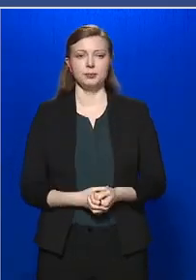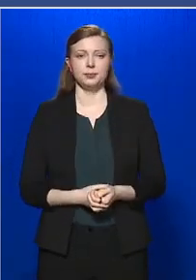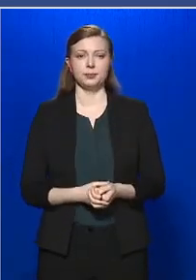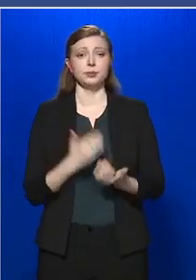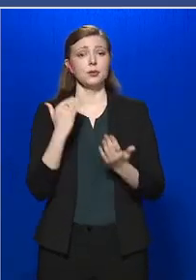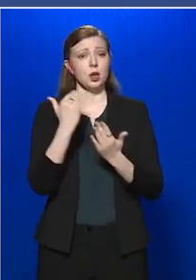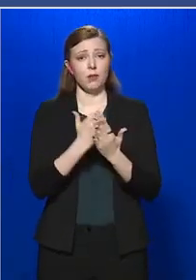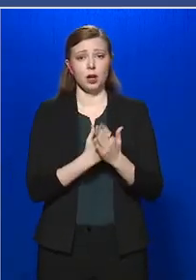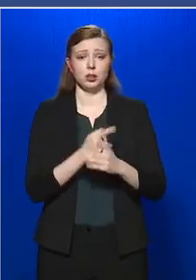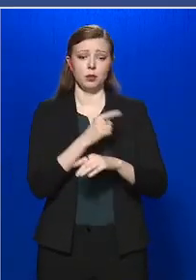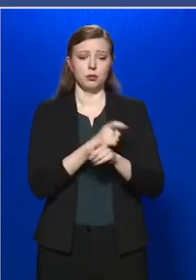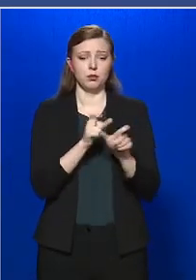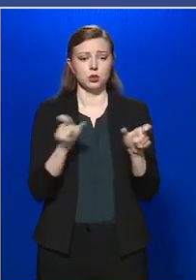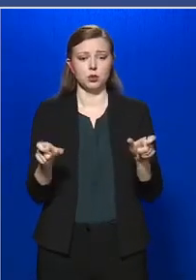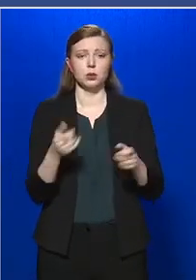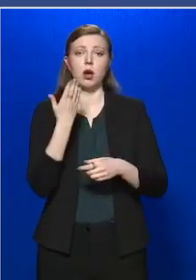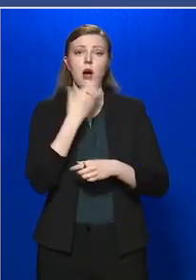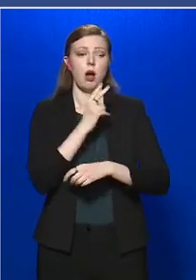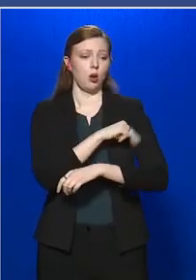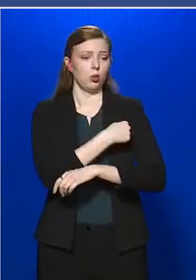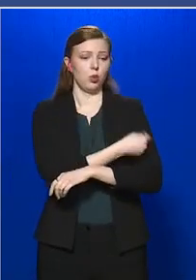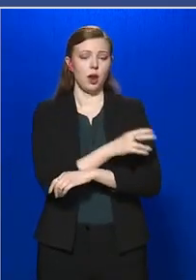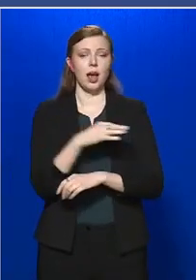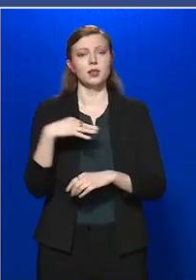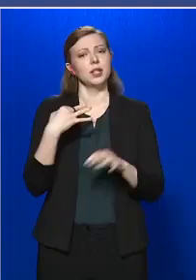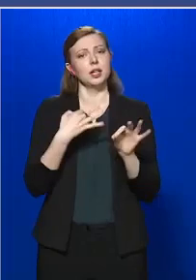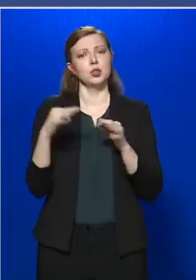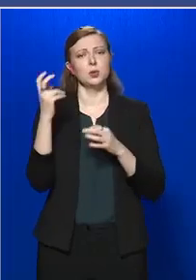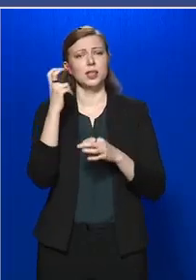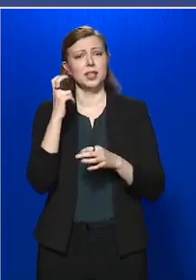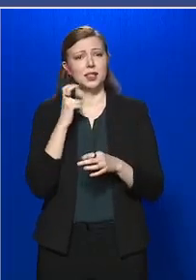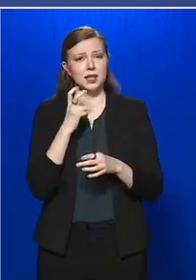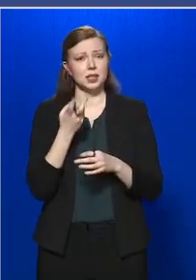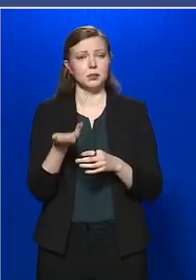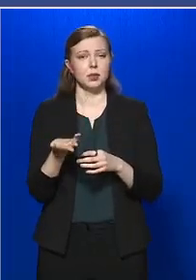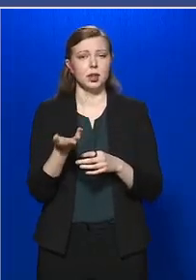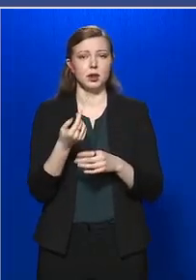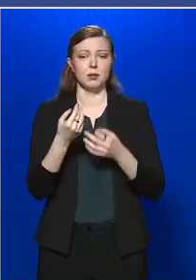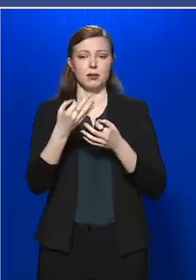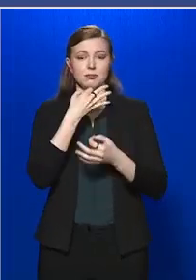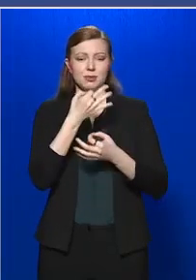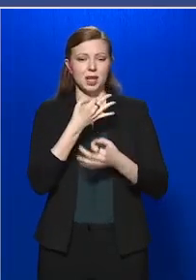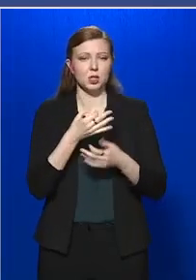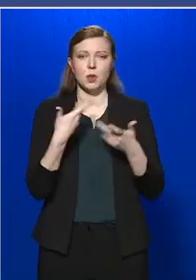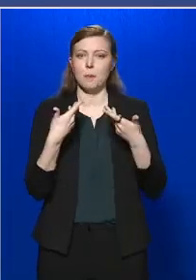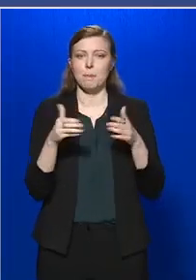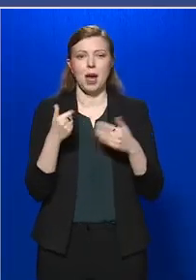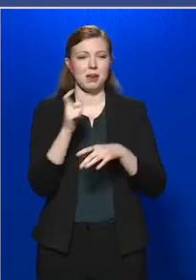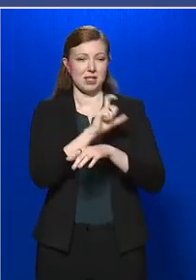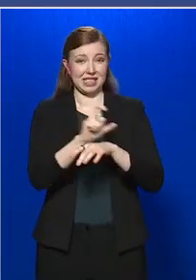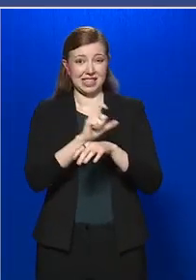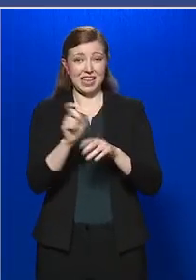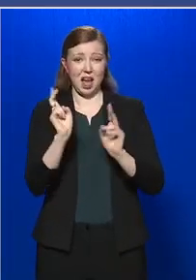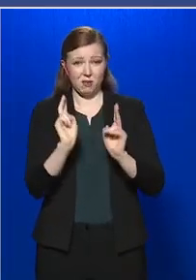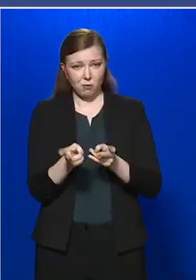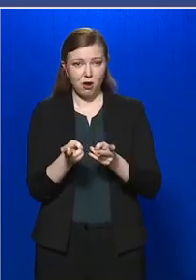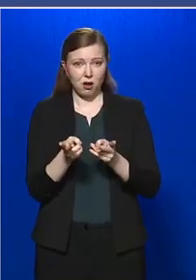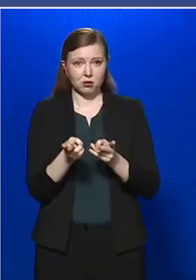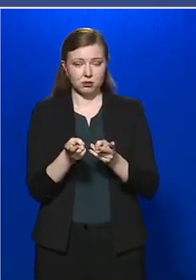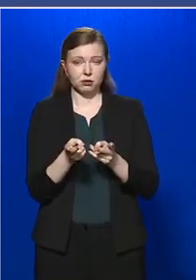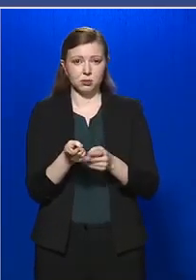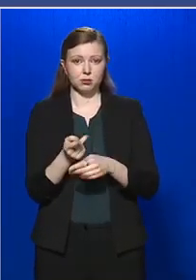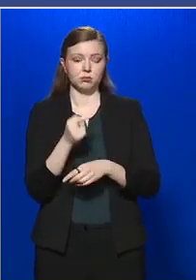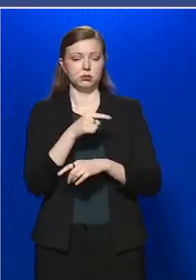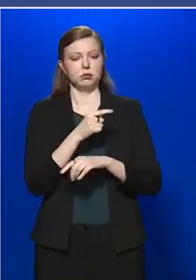hogy amennyiben az adott kórház egészségügyi intézmény ebben a kérdéskörben bármilyen hiányossággal rendelkezik,